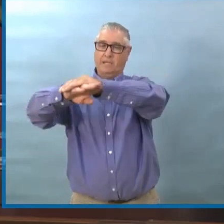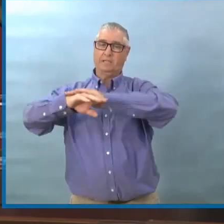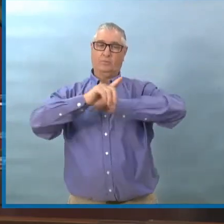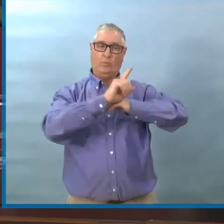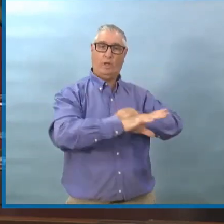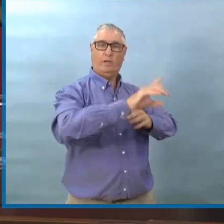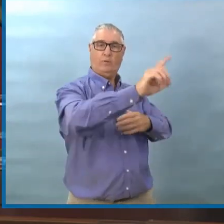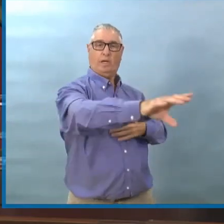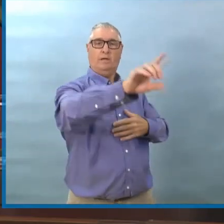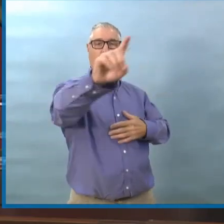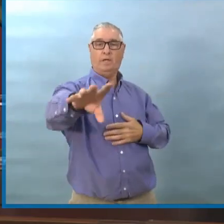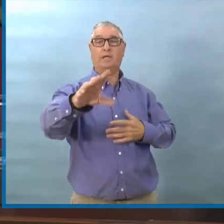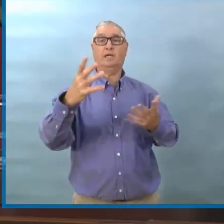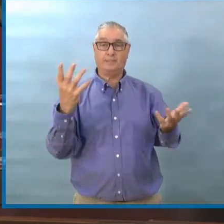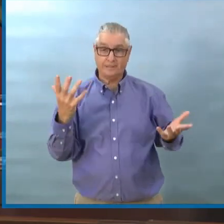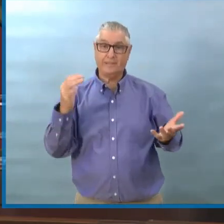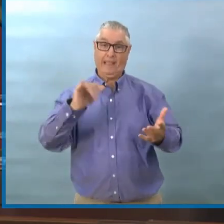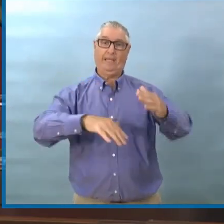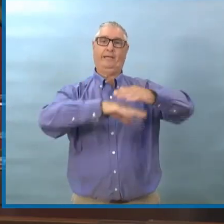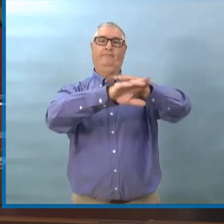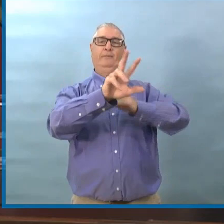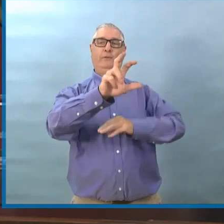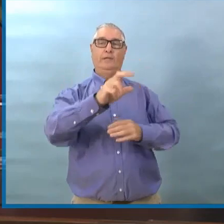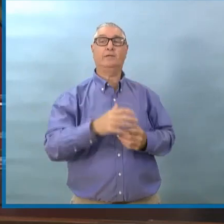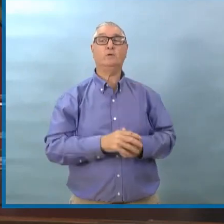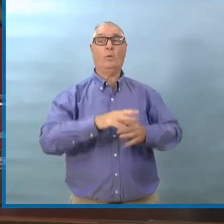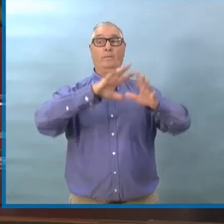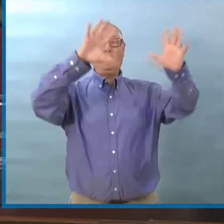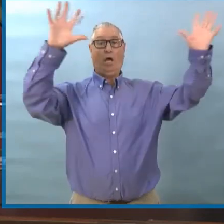Donc, même s'il n'y a pas de limite maximale,